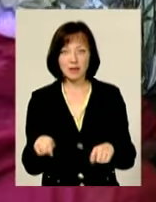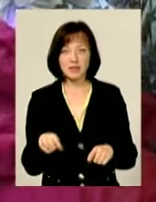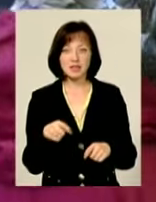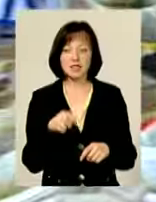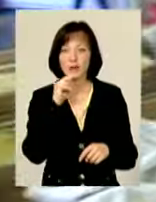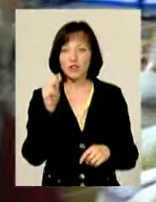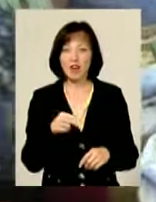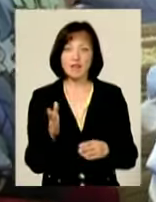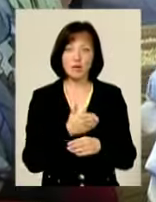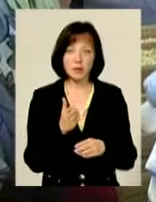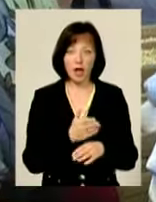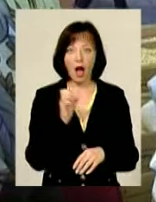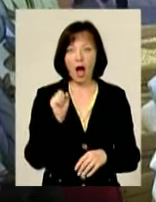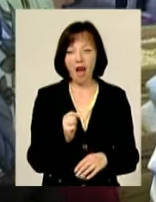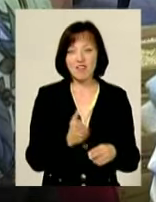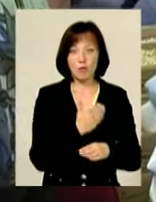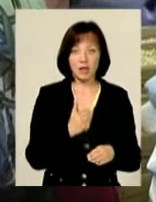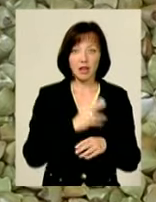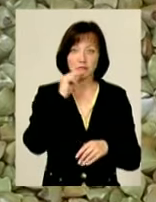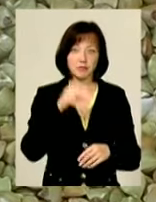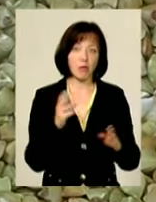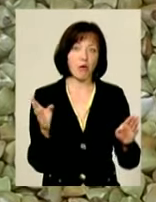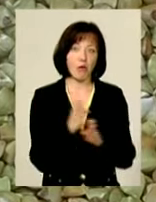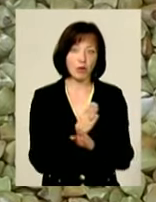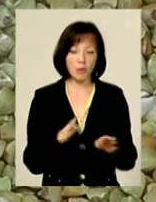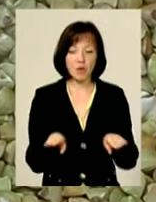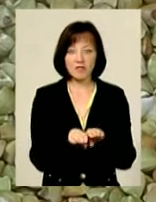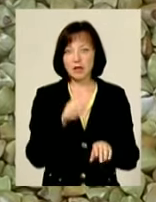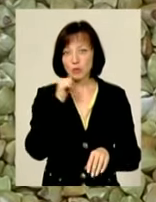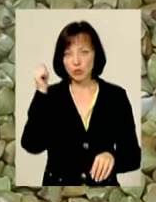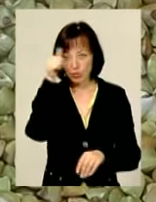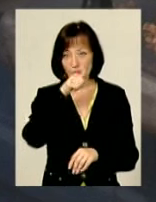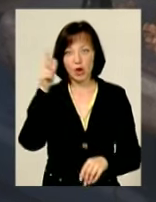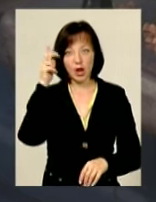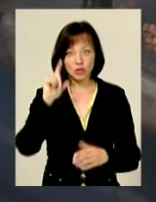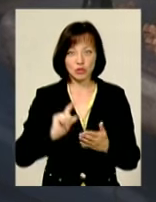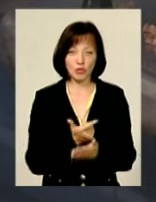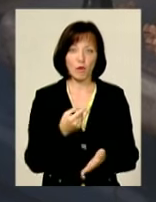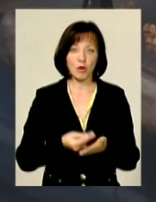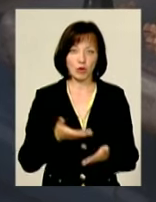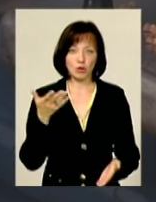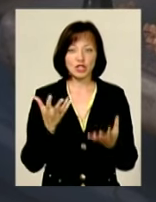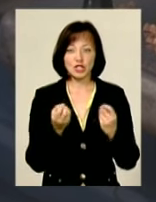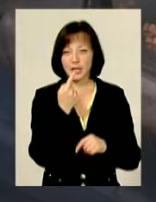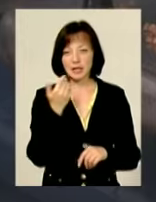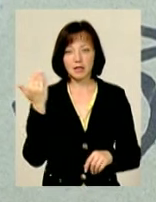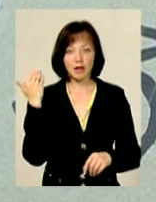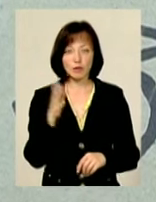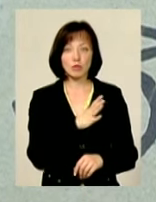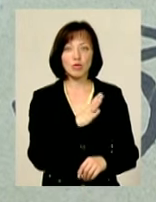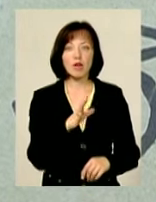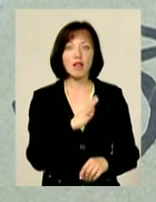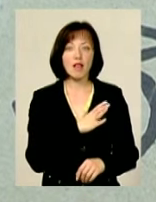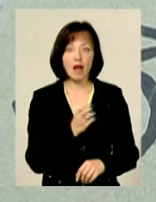виробників Виробники – погоду У прівнянні з минулим роком гречка знову набрала зайві грошові кілограми Ще донедавна вона була